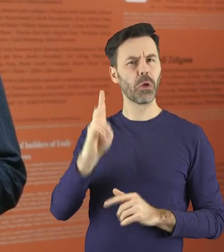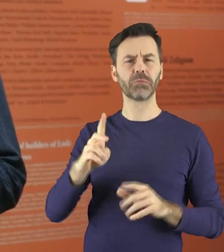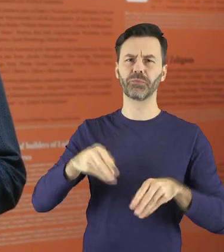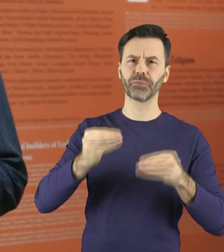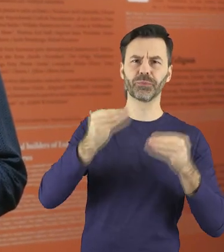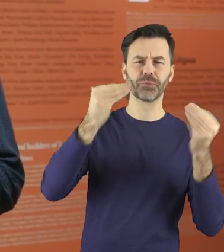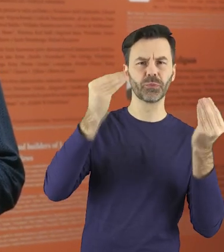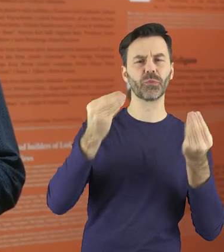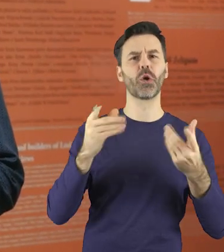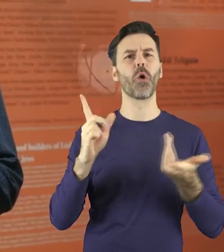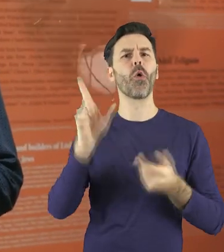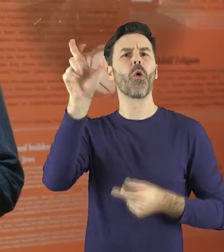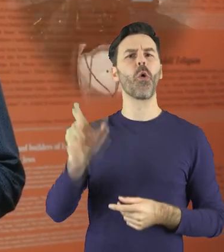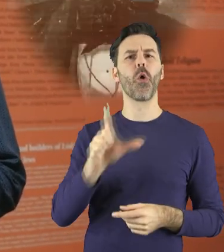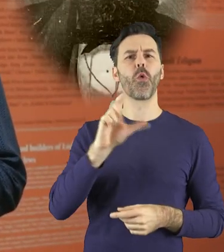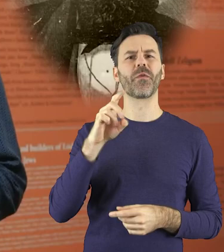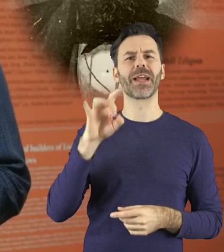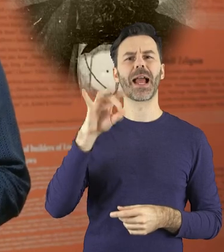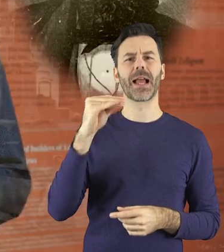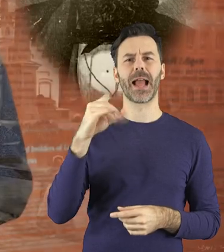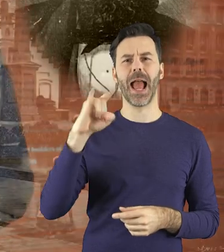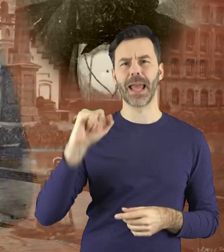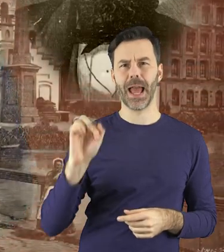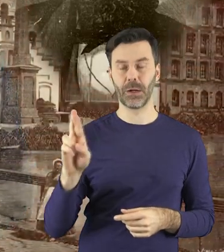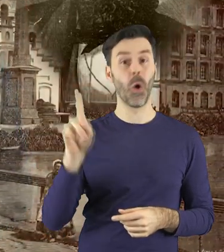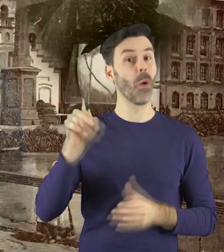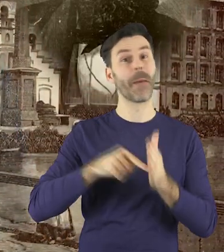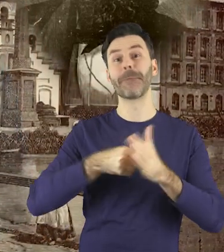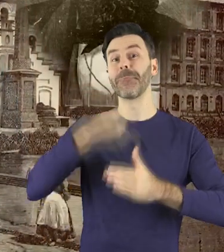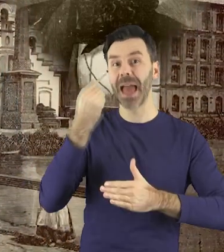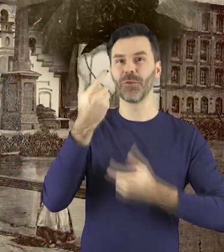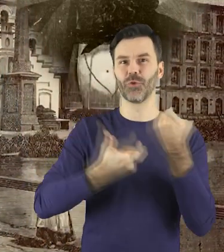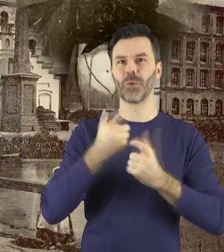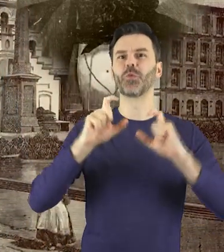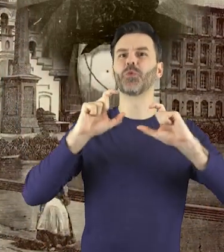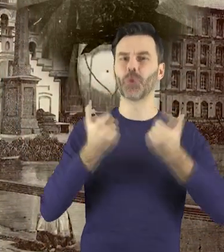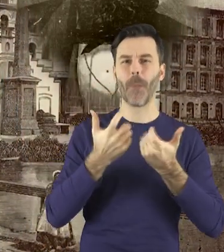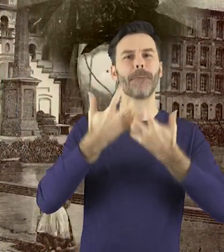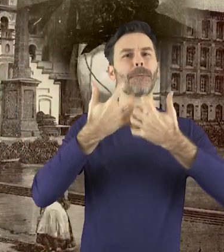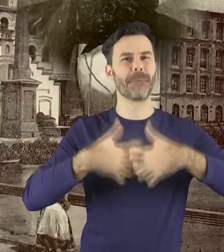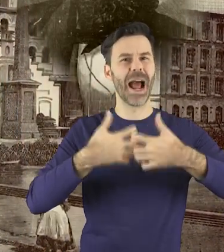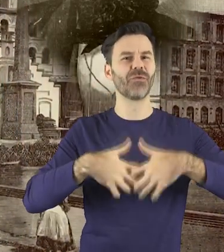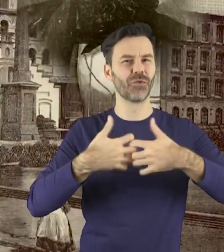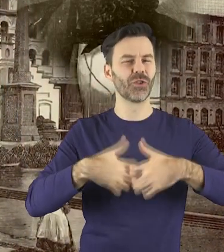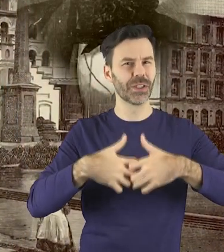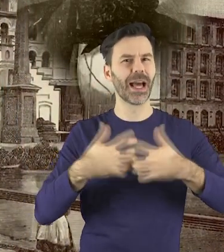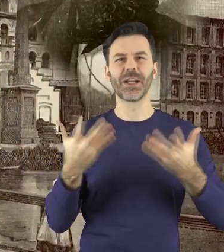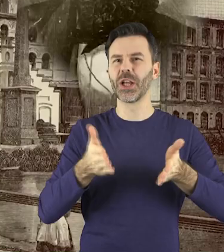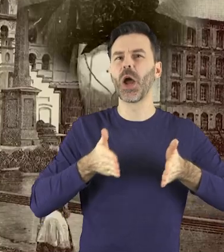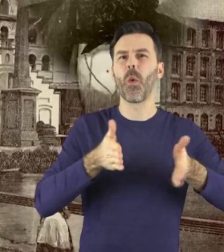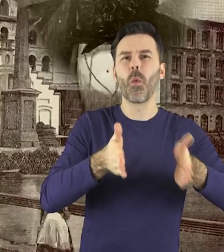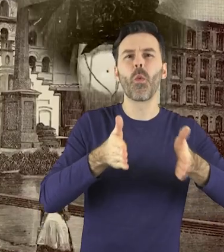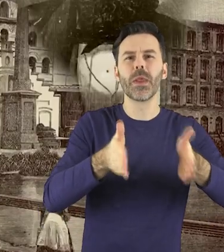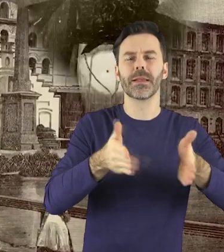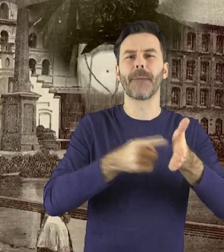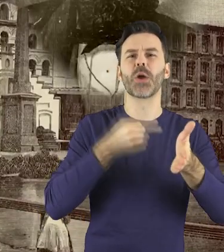w Łodzi jest Ludwik Geier. To on jako pierwszy zainstalował w swojej fabryce przy ulicy Piotrkowskiej, Białej